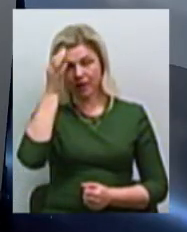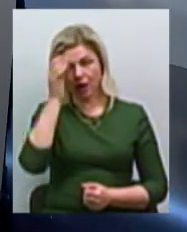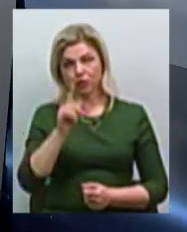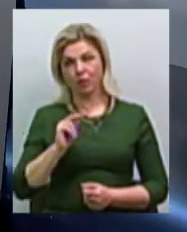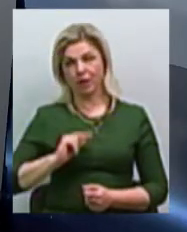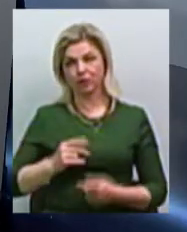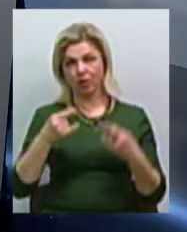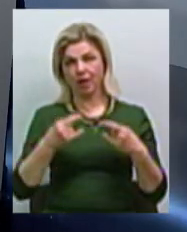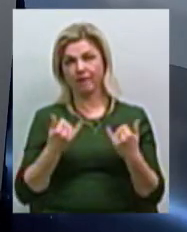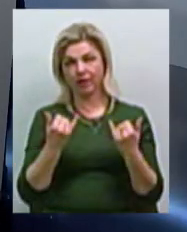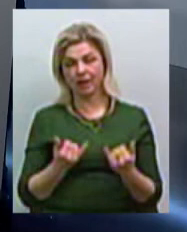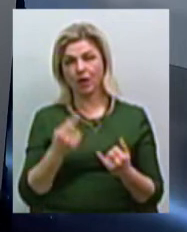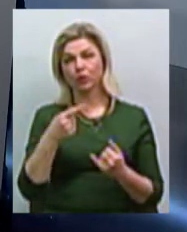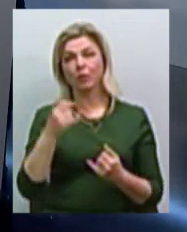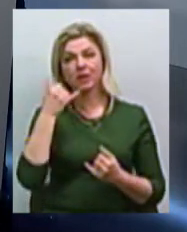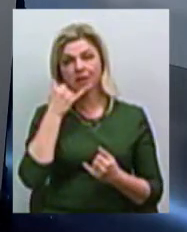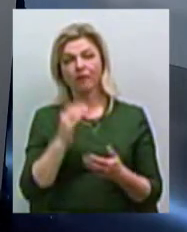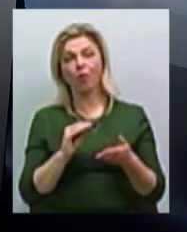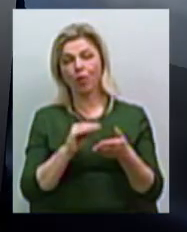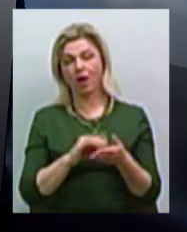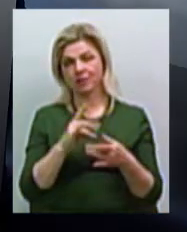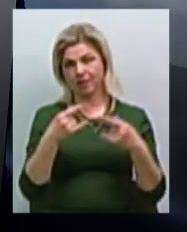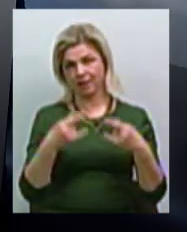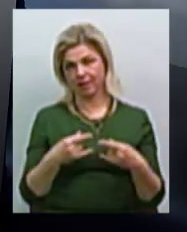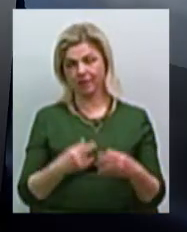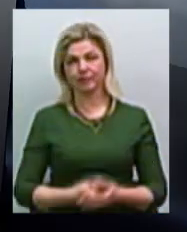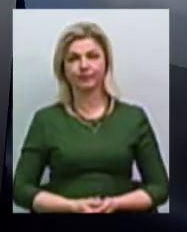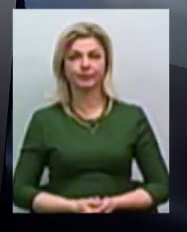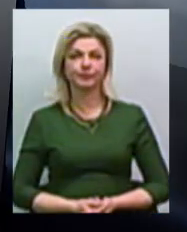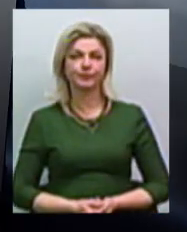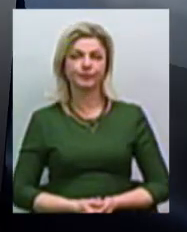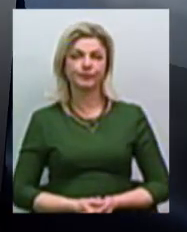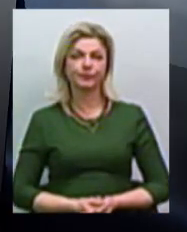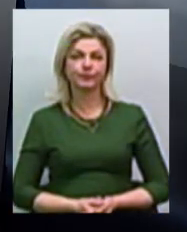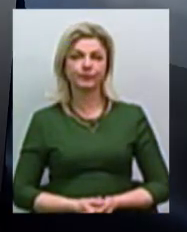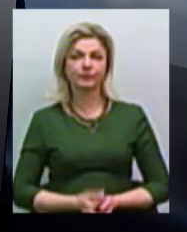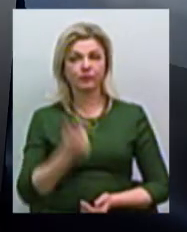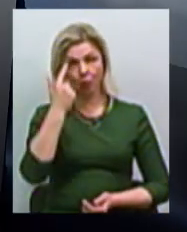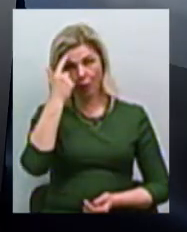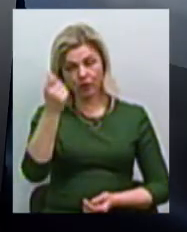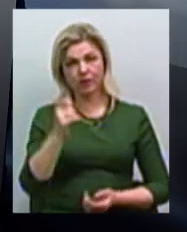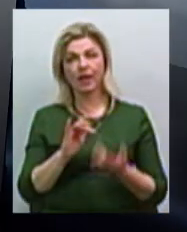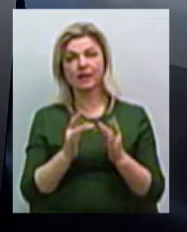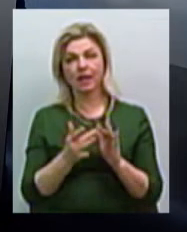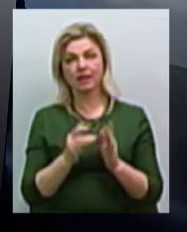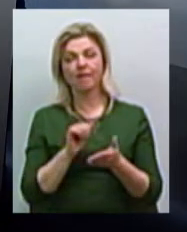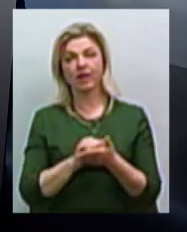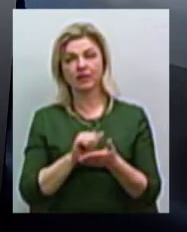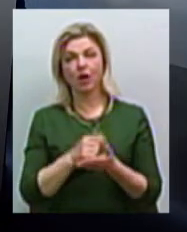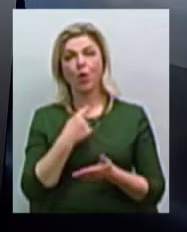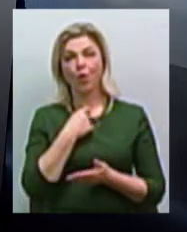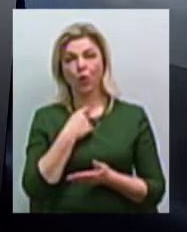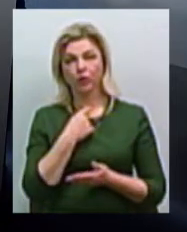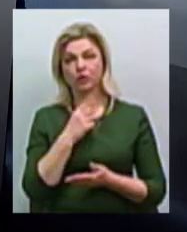ефірі. Телефон студії 76 92 33. За повідомленням інтернет-видання «Голос